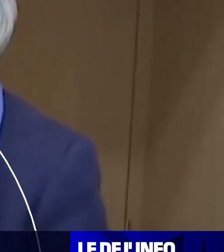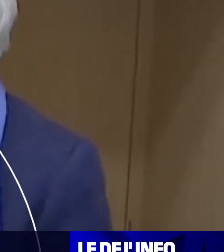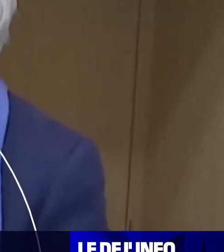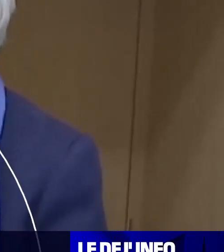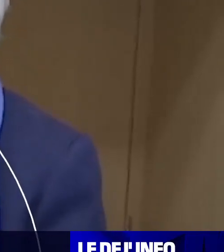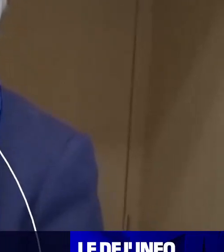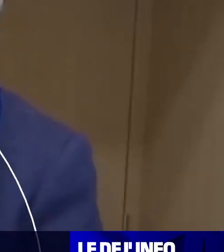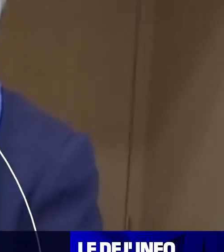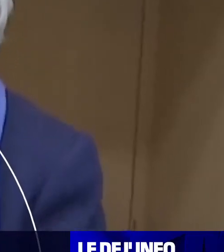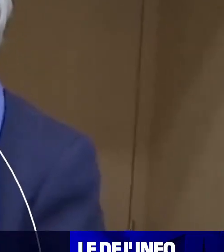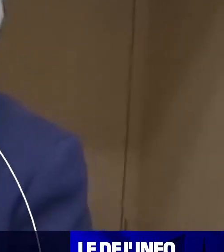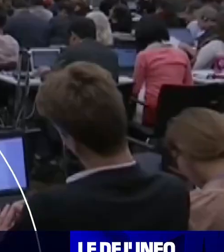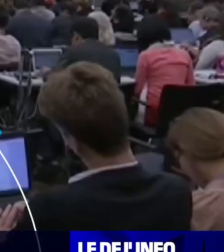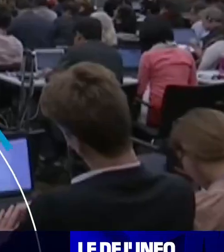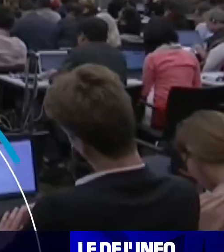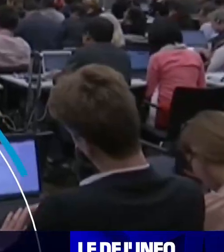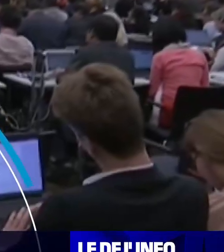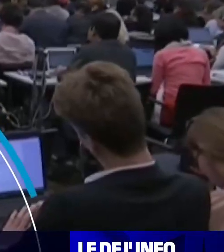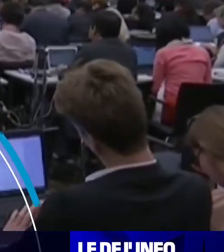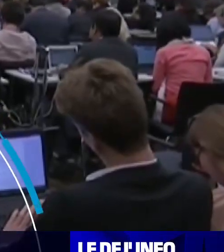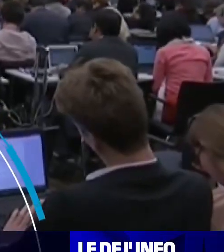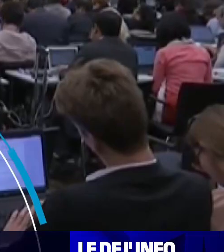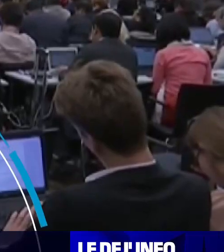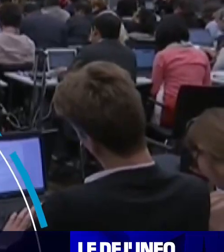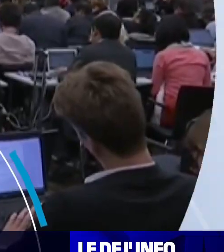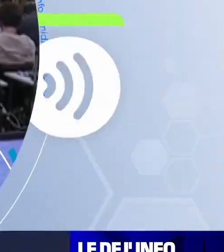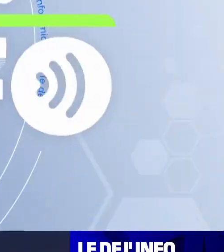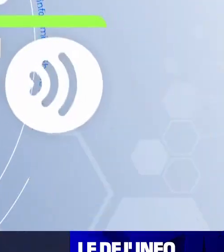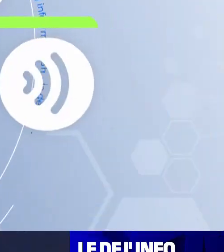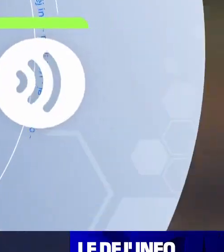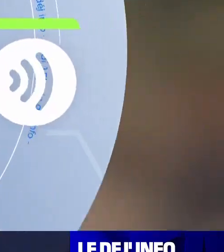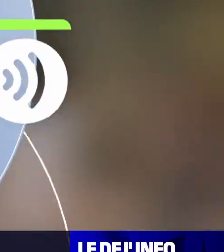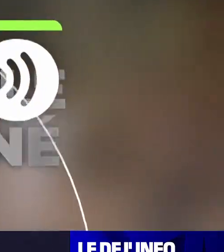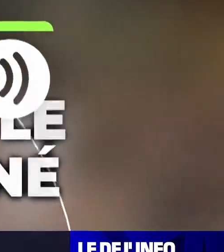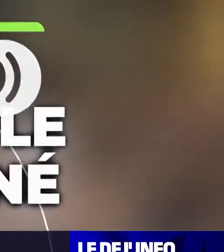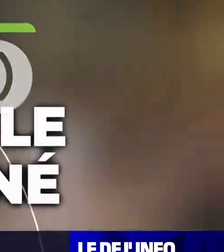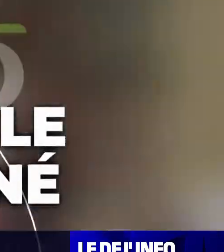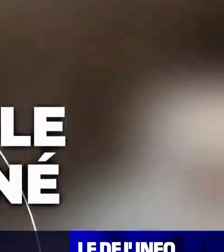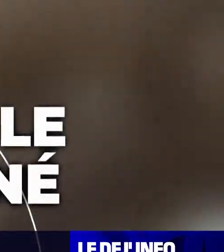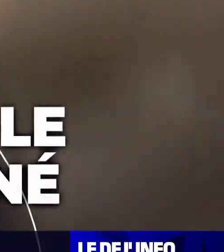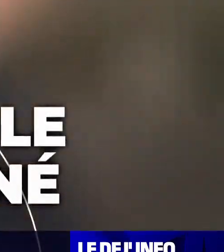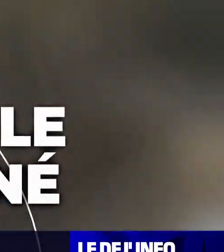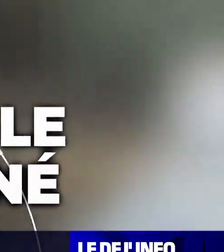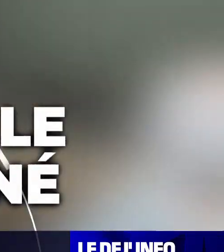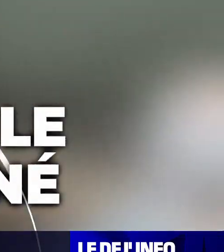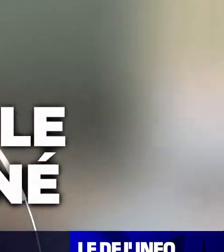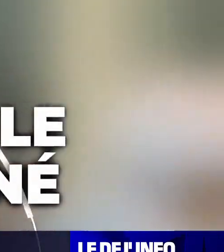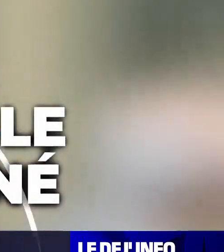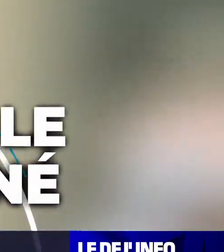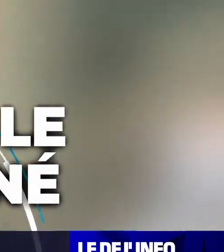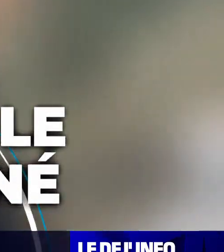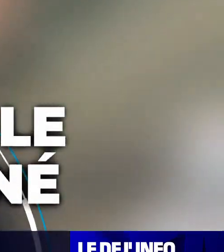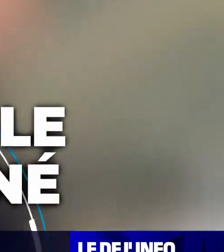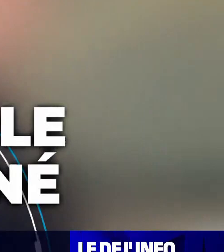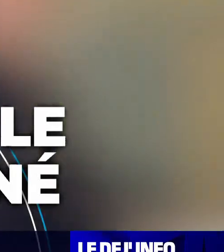l'idée d'un vote interne. On vous explique dans un instant. — Un militaire de l'opération Sentinelle blessé d'un coup de couteau garde l'Est à Paris